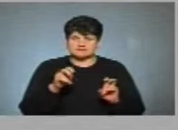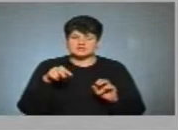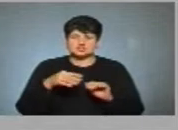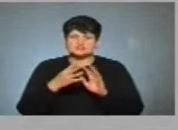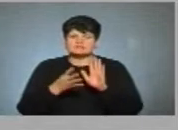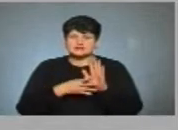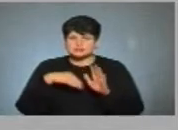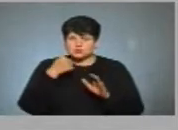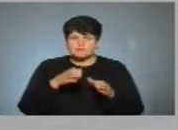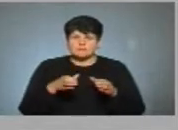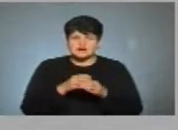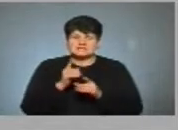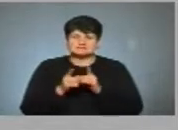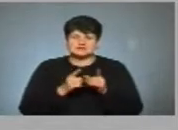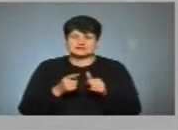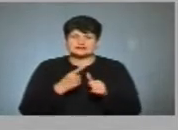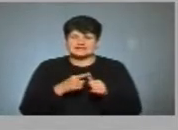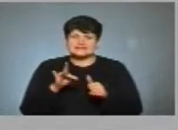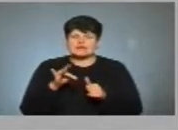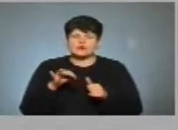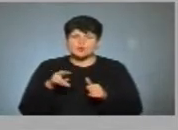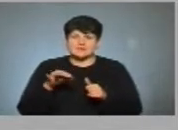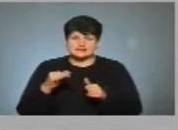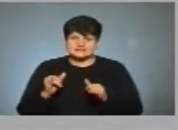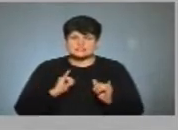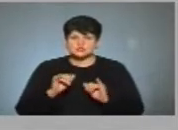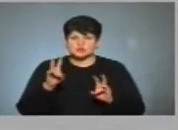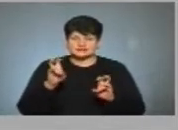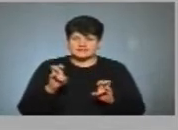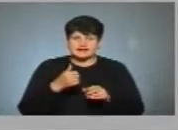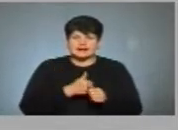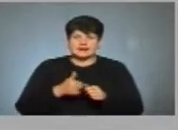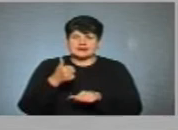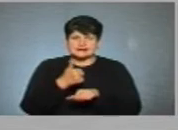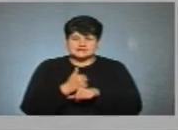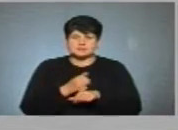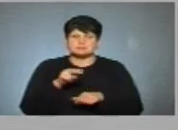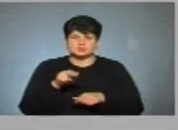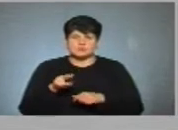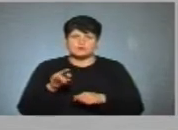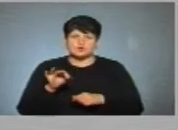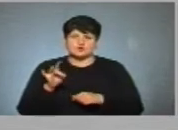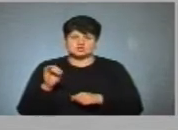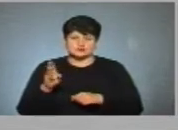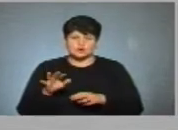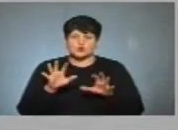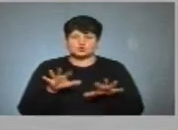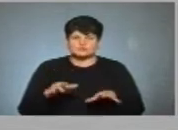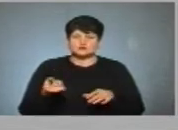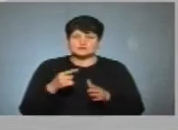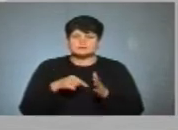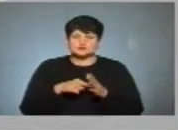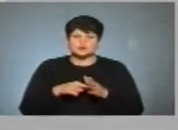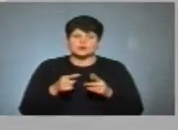році партія змінила назву на «Європейська Солідарність». Лідер партії – Петро Порошенко. Голова Тернопільської міської